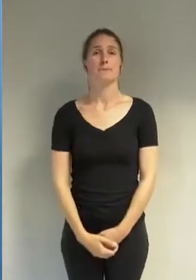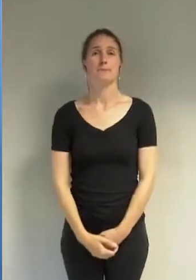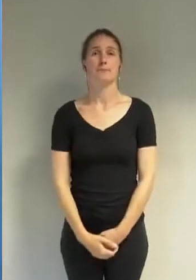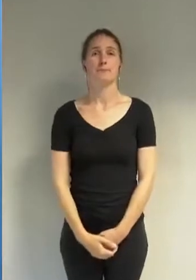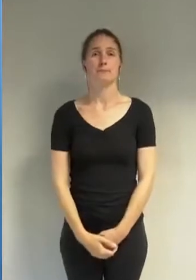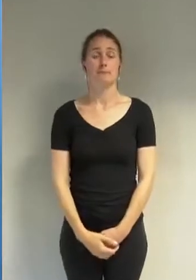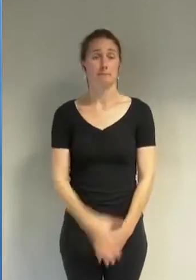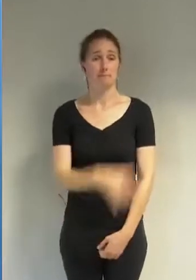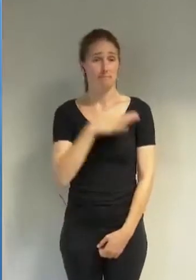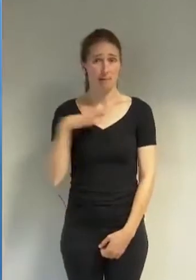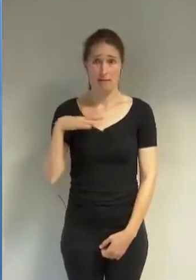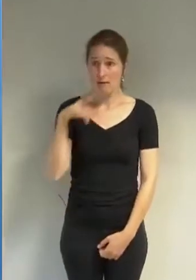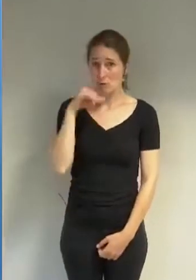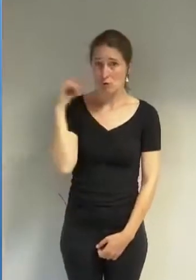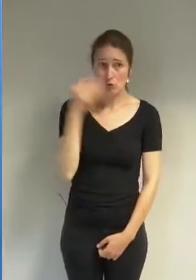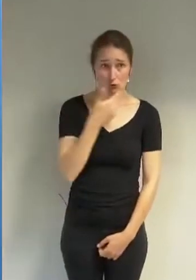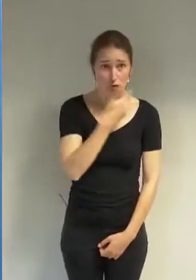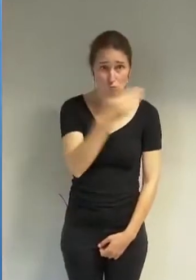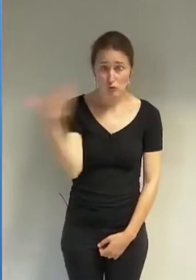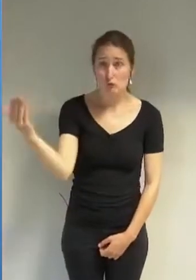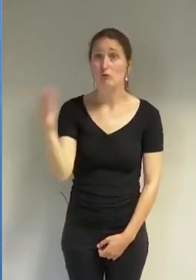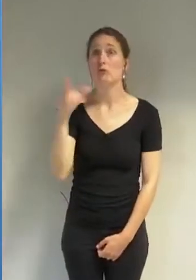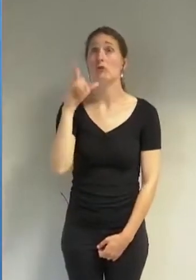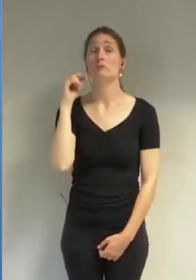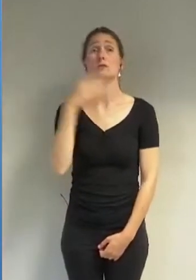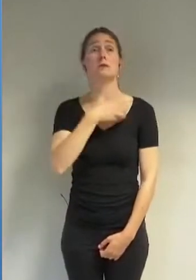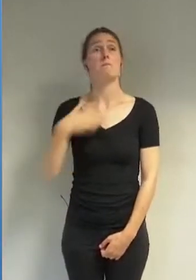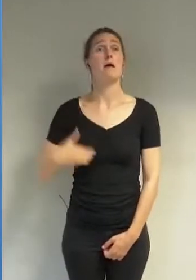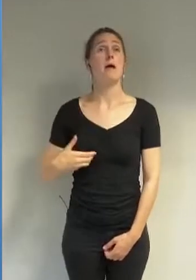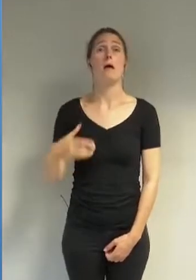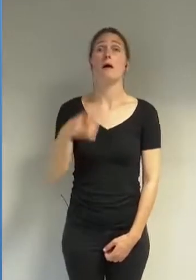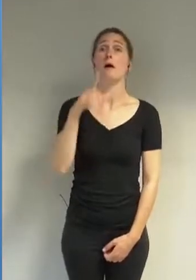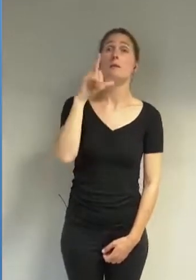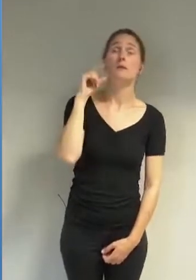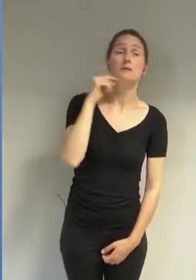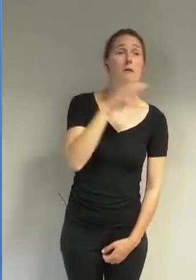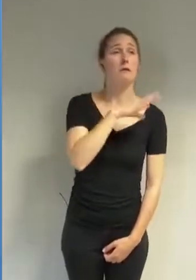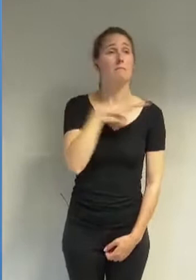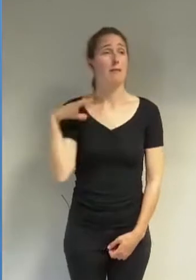Mesdames, messieurs, bonjour, monsieur le maire, messieurs les journalistes, mesdames les journalistes.